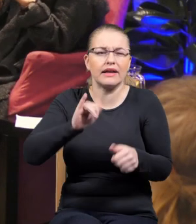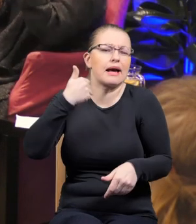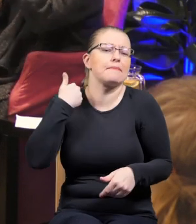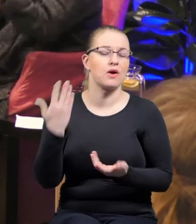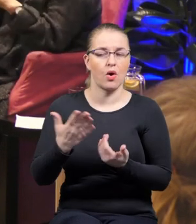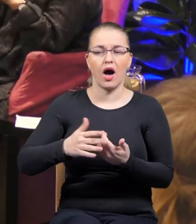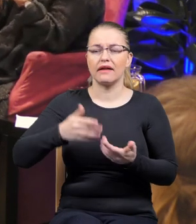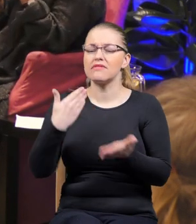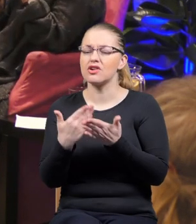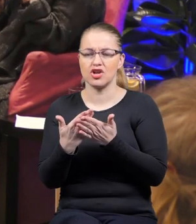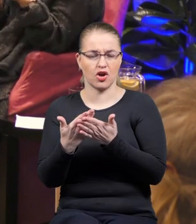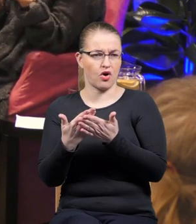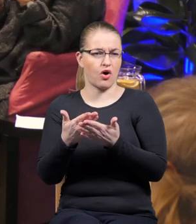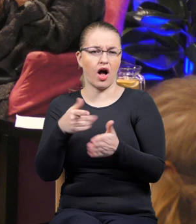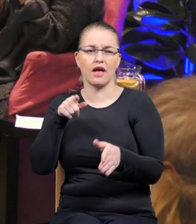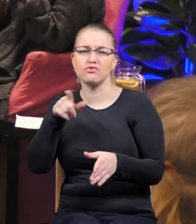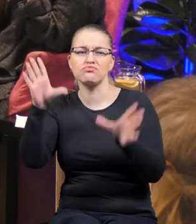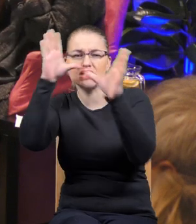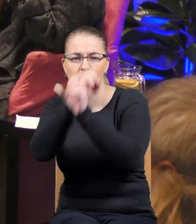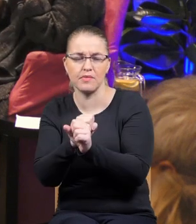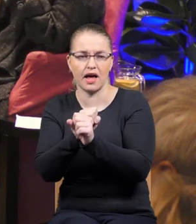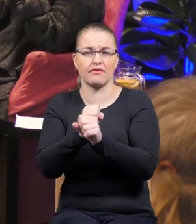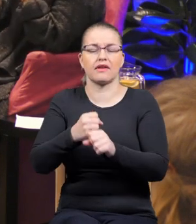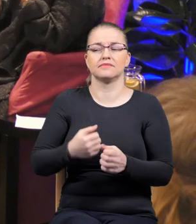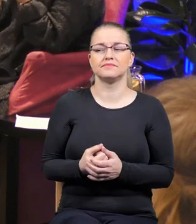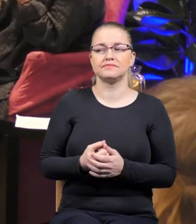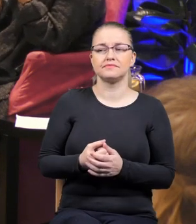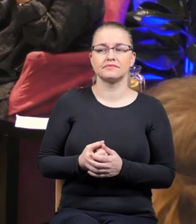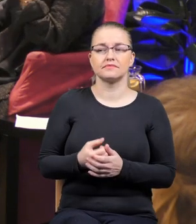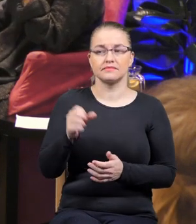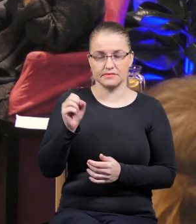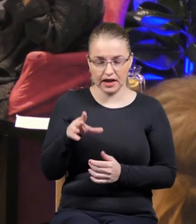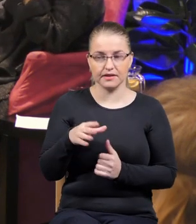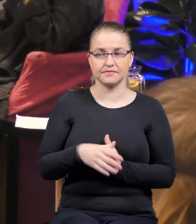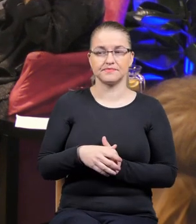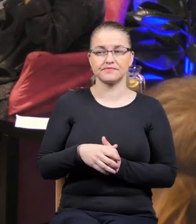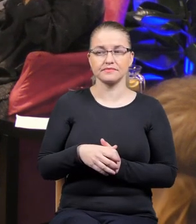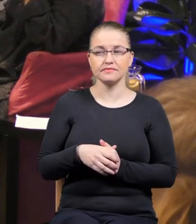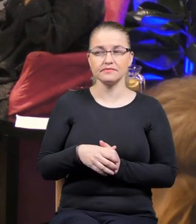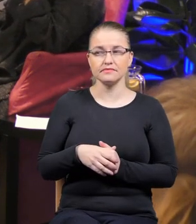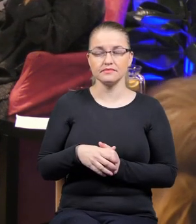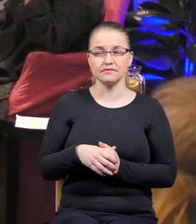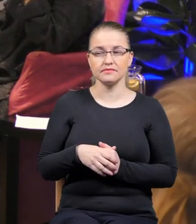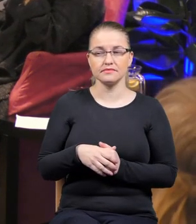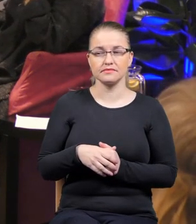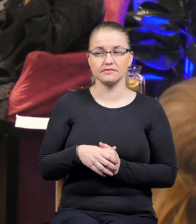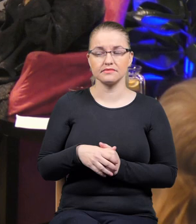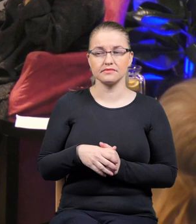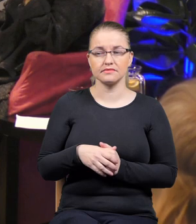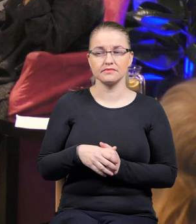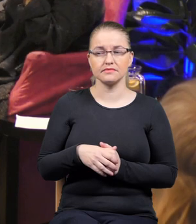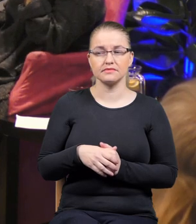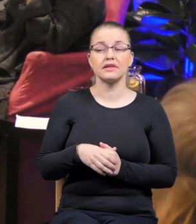było? A dlaczego to zostało jakoś zapomniane, prawda? jest... To jest... No...